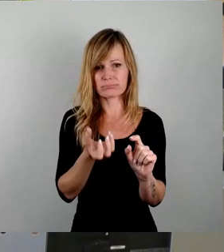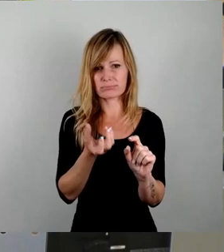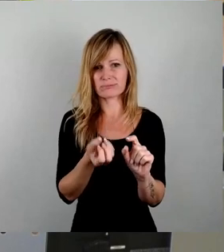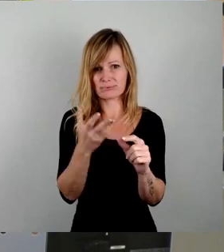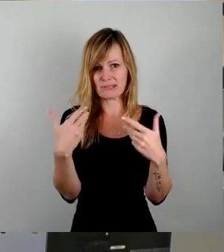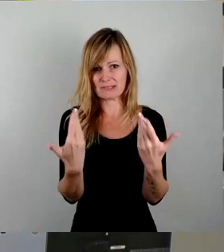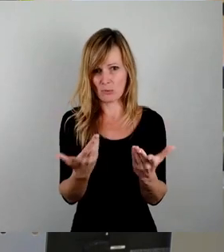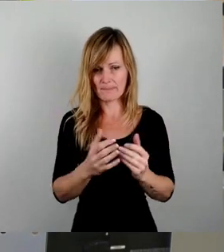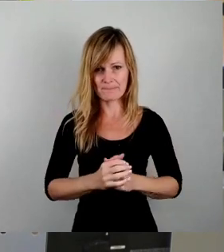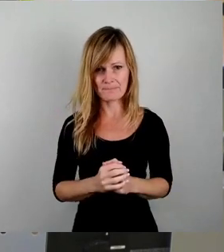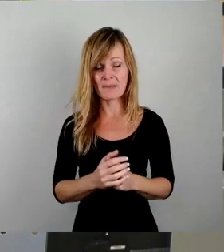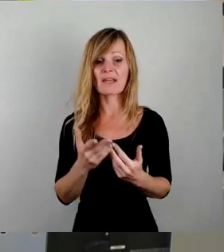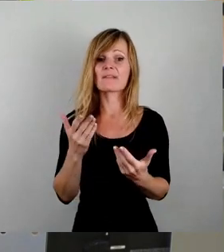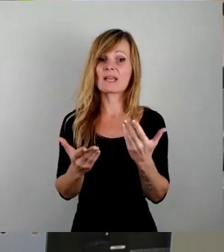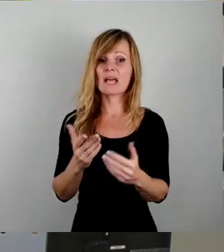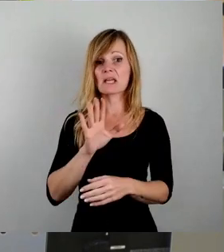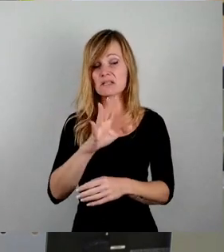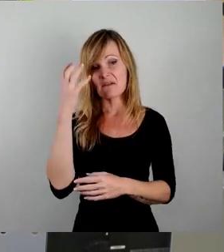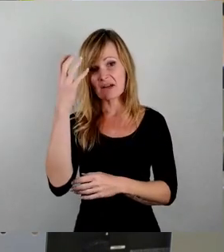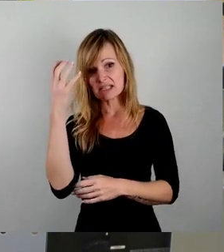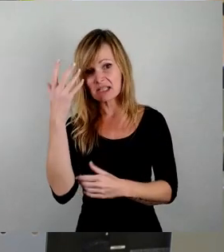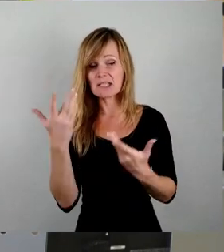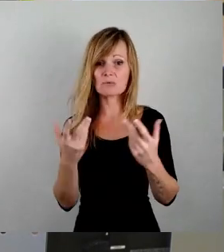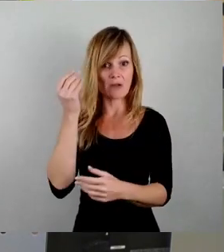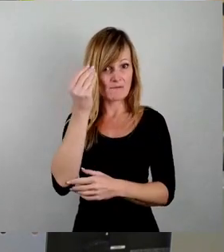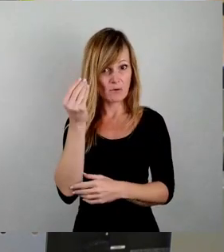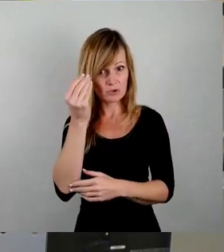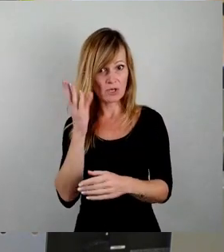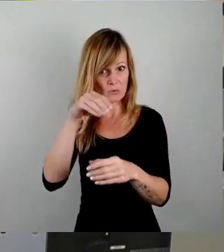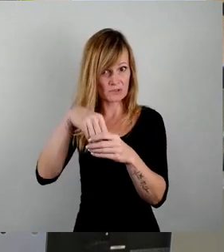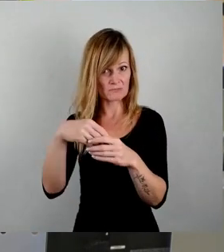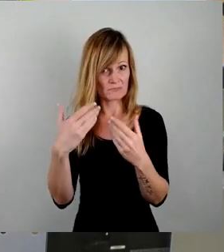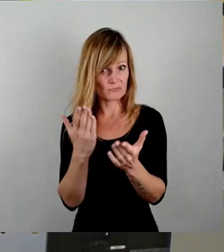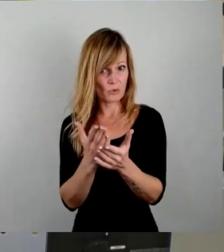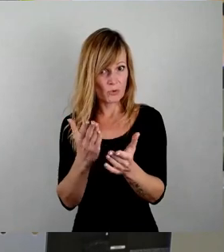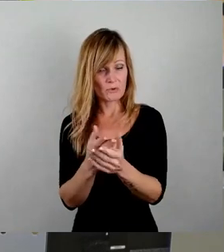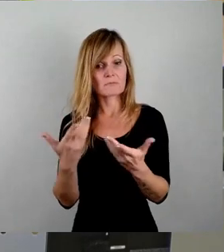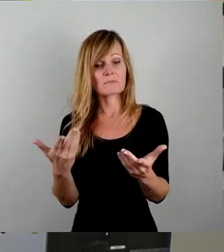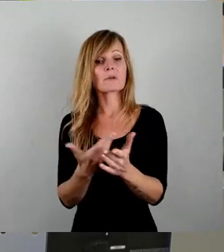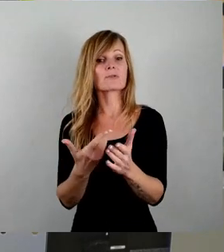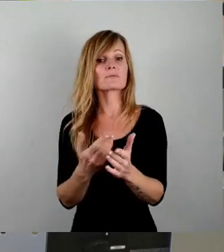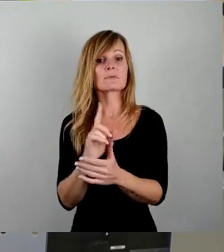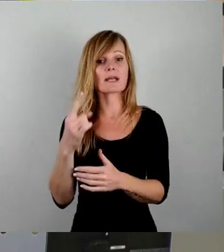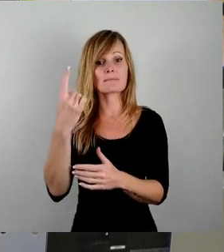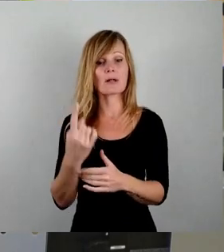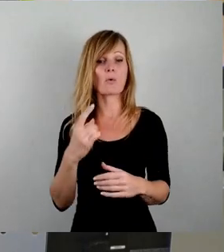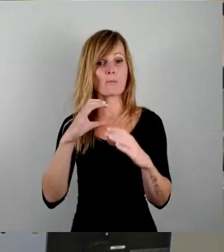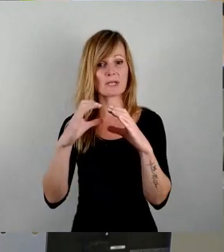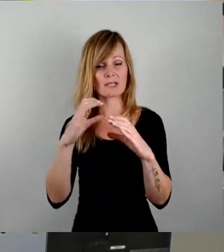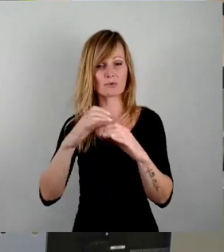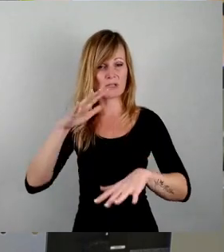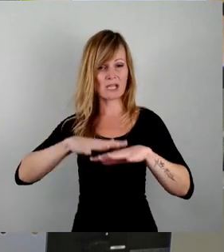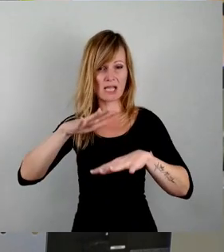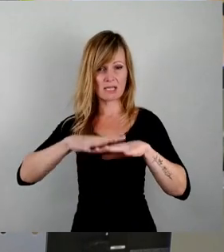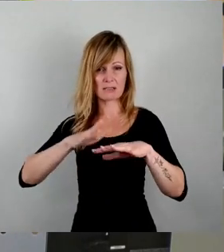Vorstellbar und vielleicht in ihrer Fantasie schon mit verankert, die Vorstellung, dass einmal Kommunikationsnetze im größeren Umfang